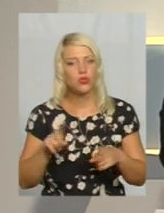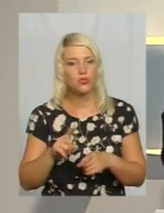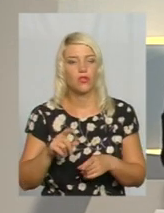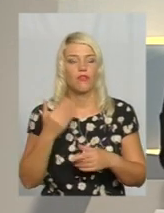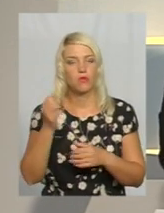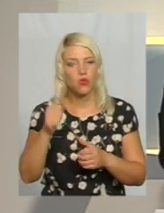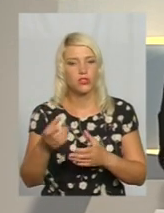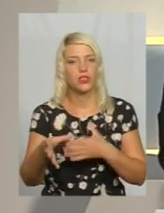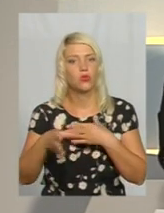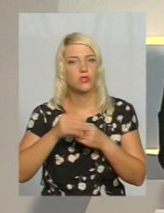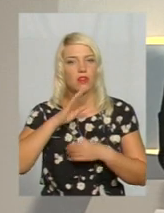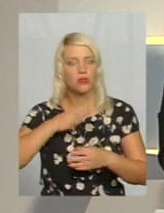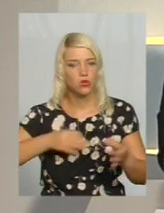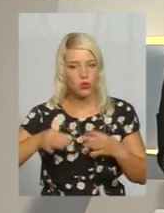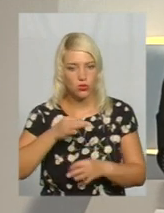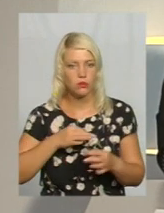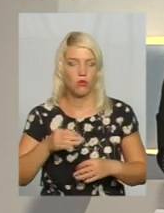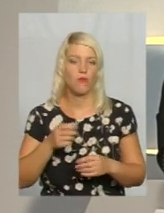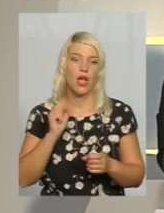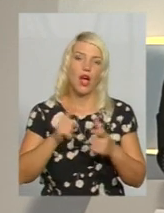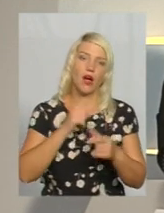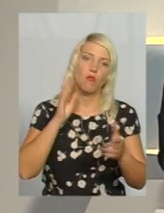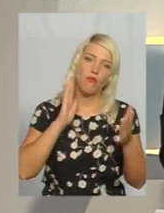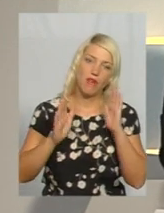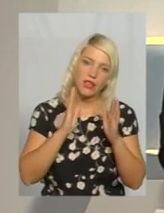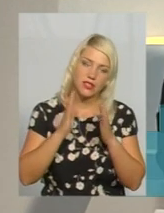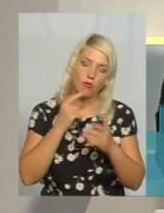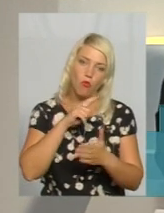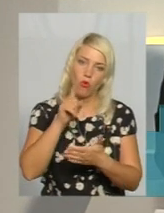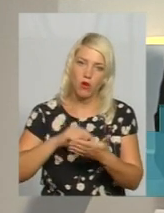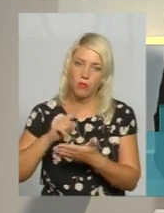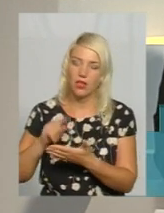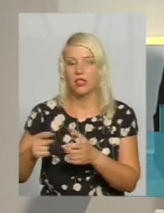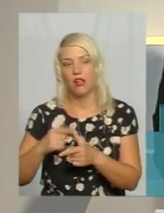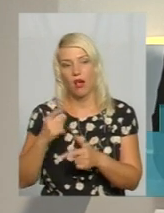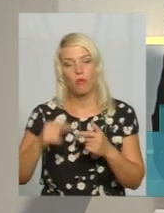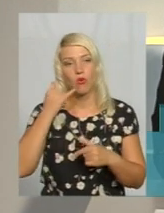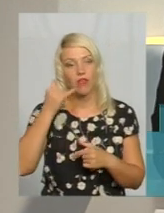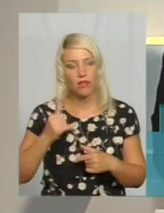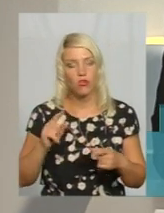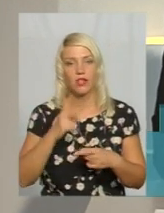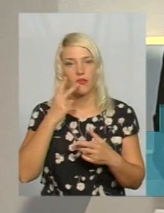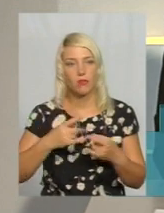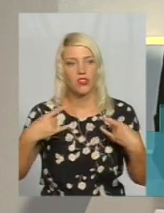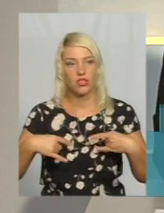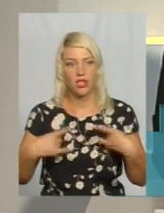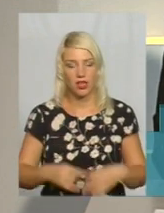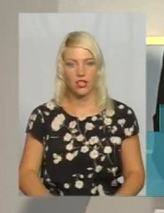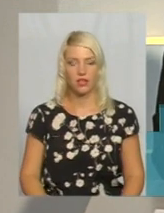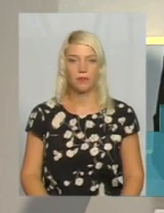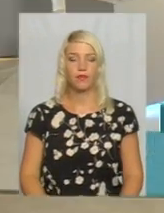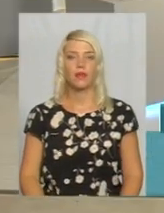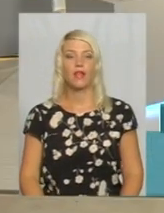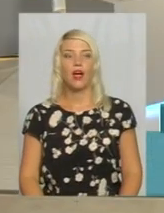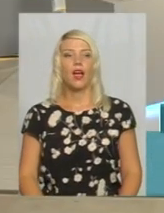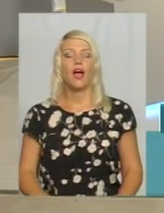розмови або у соцмережі Facebook. Ставте свої запитання або за телефонами, які бачите на екранах. Отож, пані